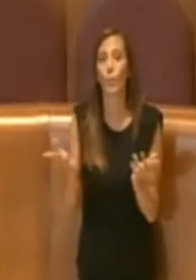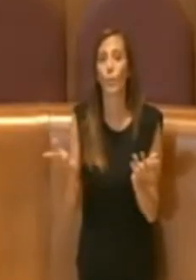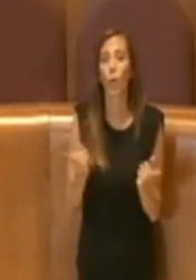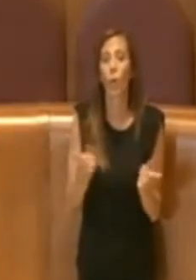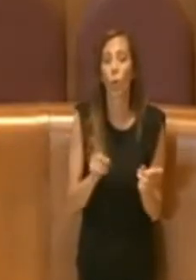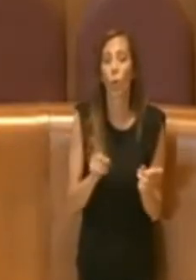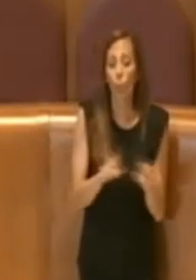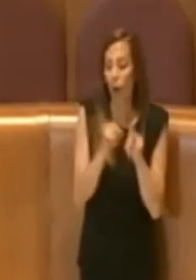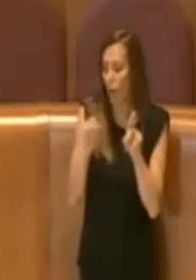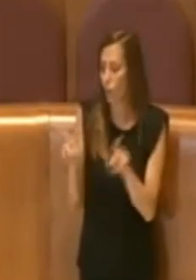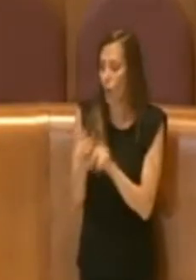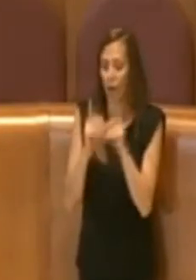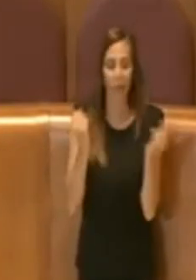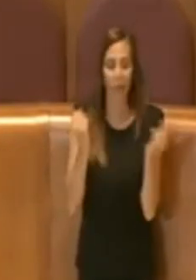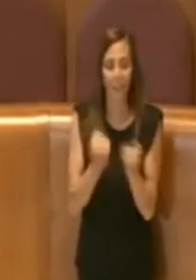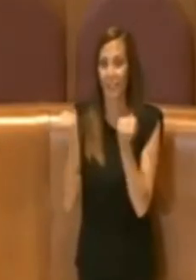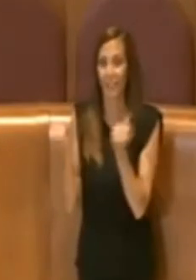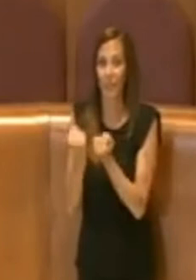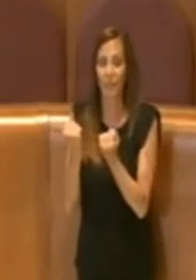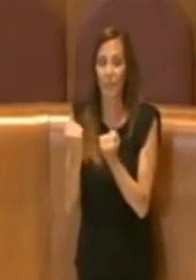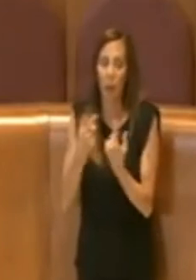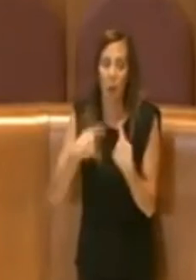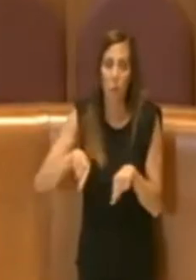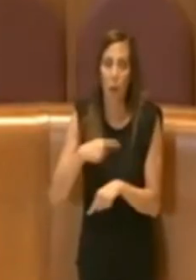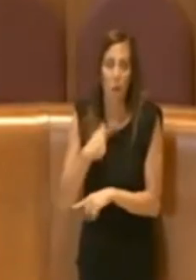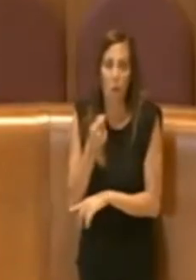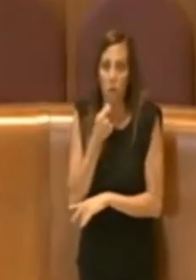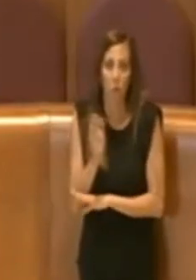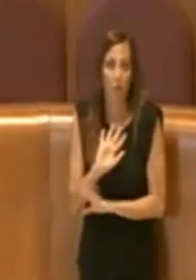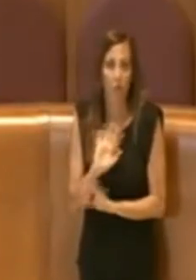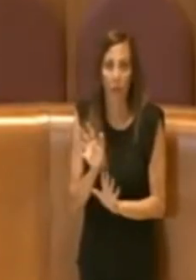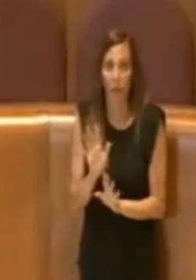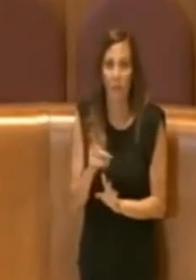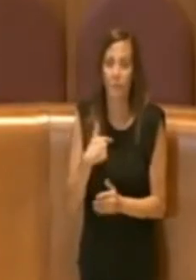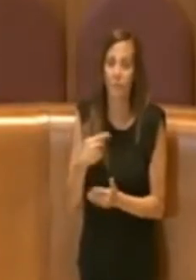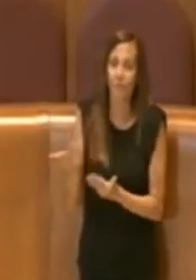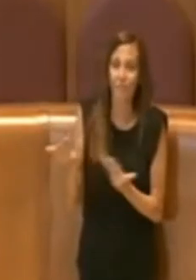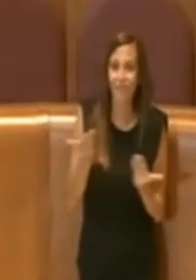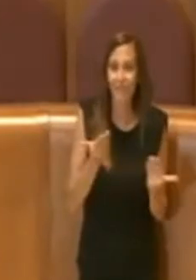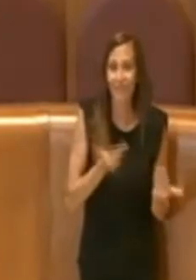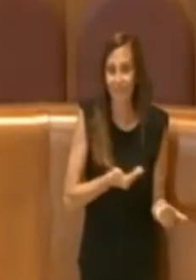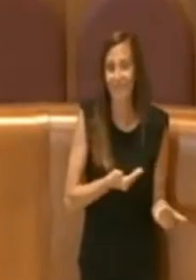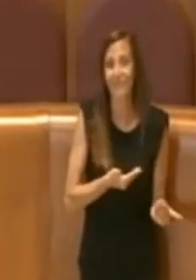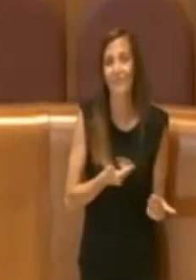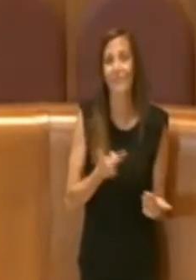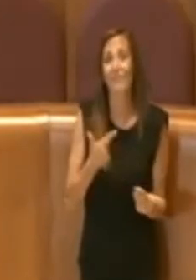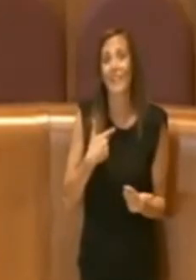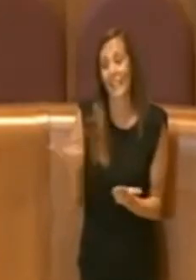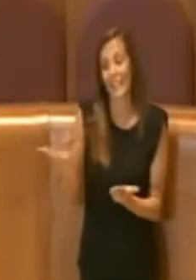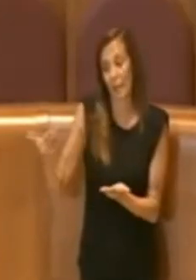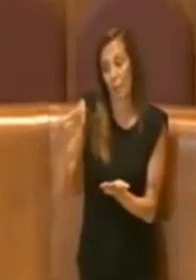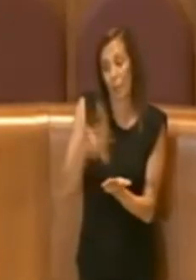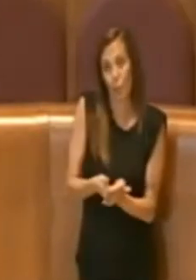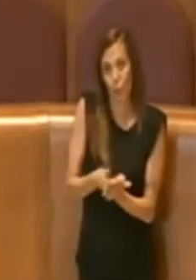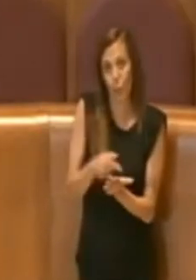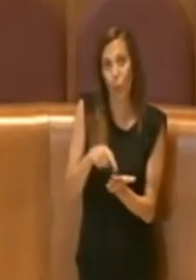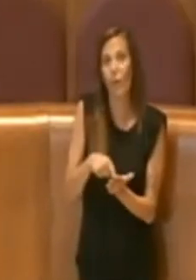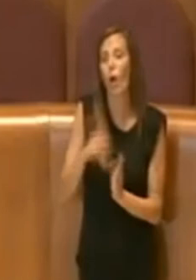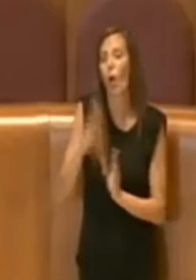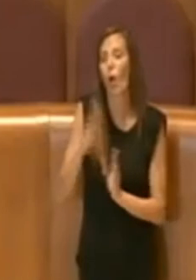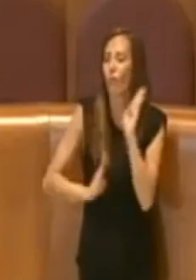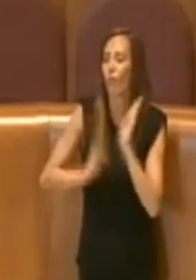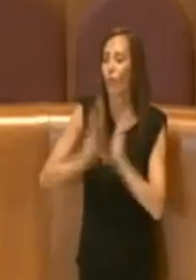'interesse principale di questa amministrazione. Quello che invitiamo quindi i proponenti è a confrontarci in